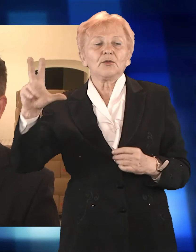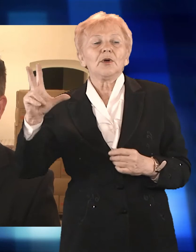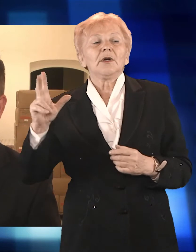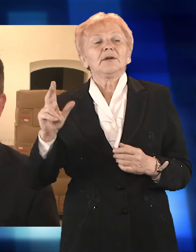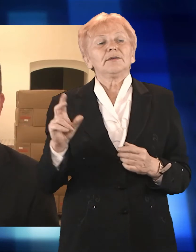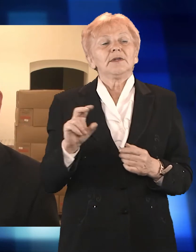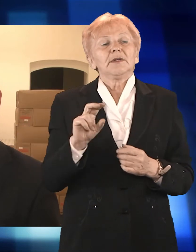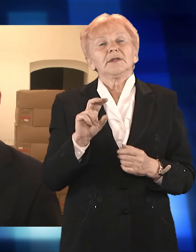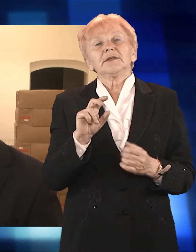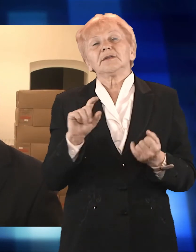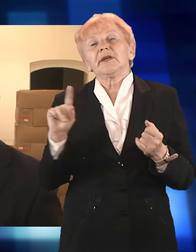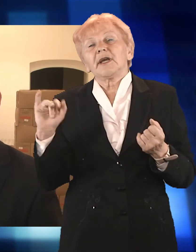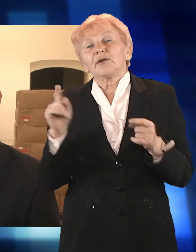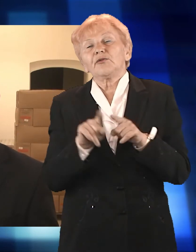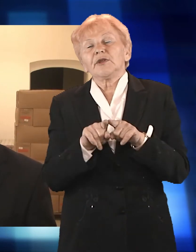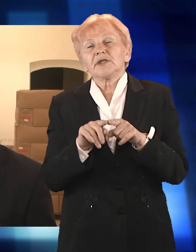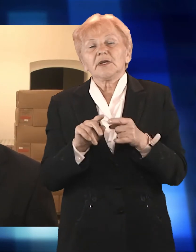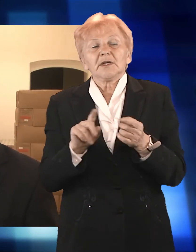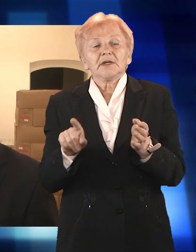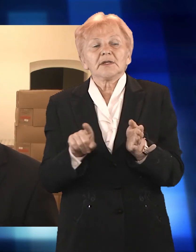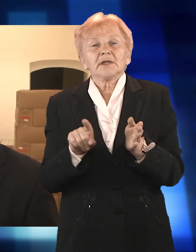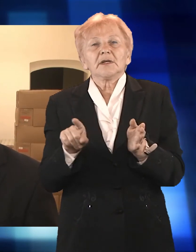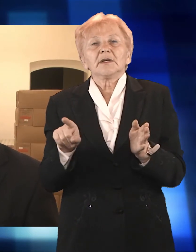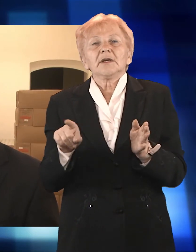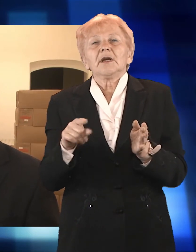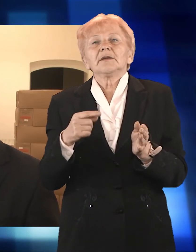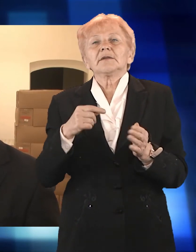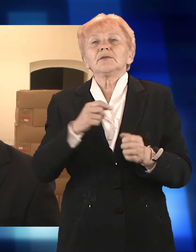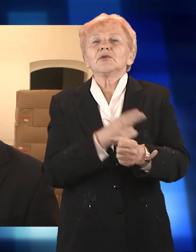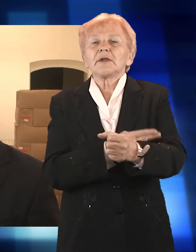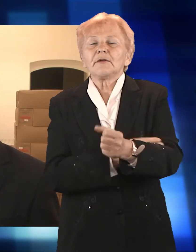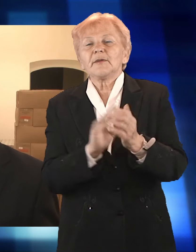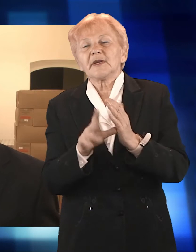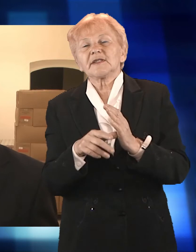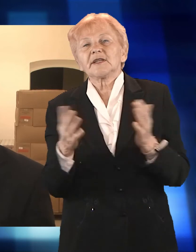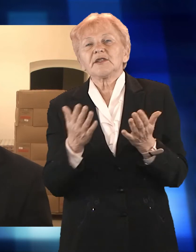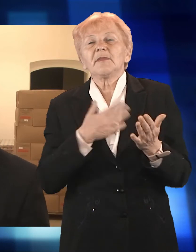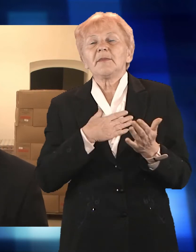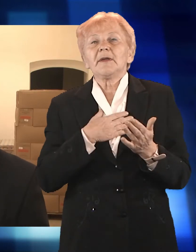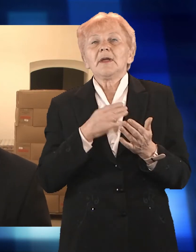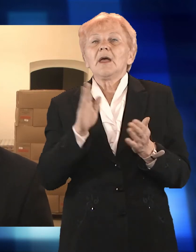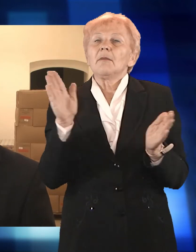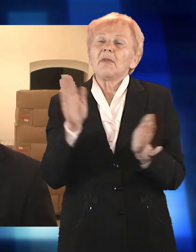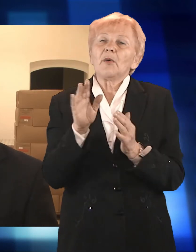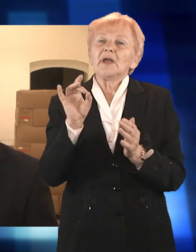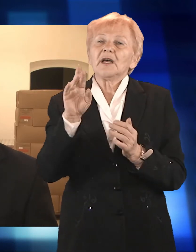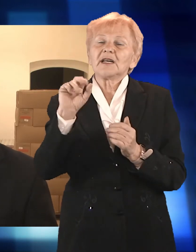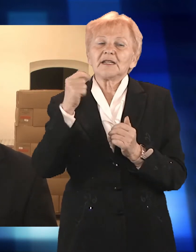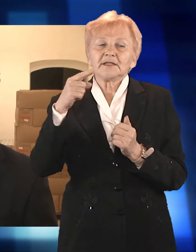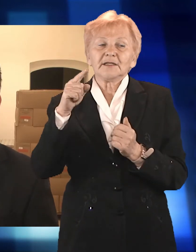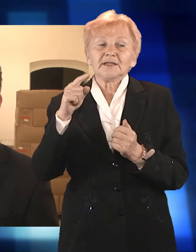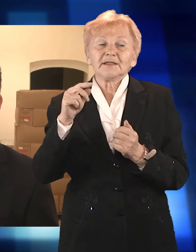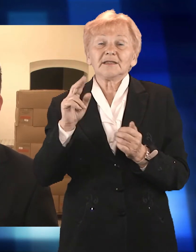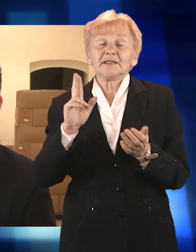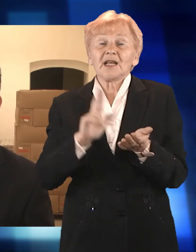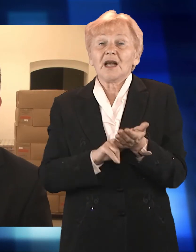Racibórz za pomoc i wsparcie. Otrzymaliśmy mały grant na rozkręcenie tego magazynu żywności, więc